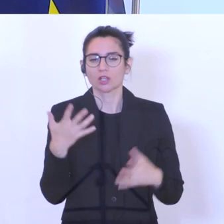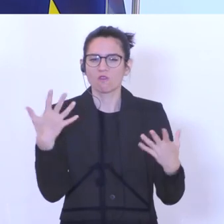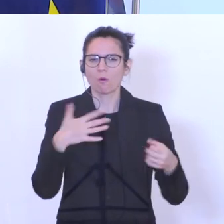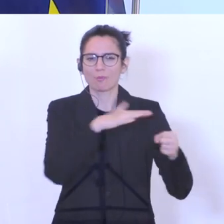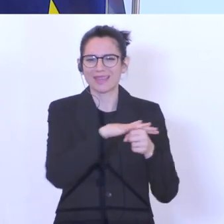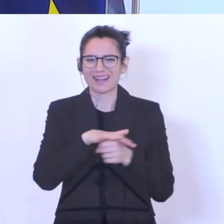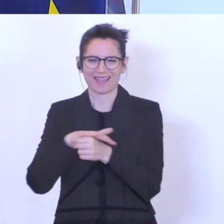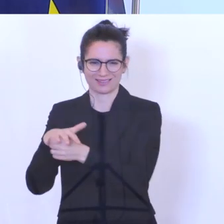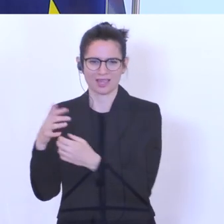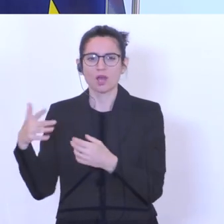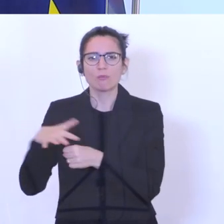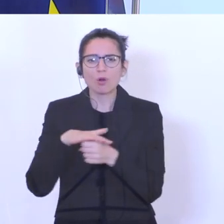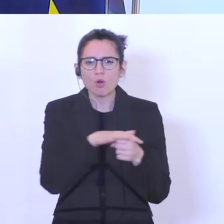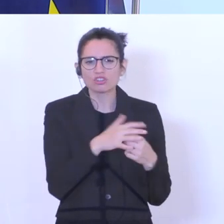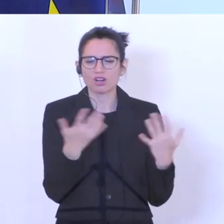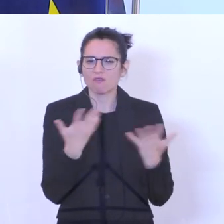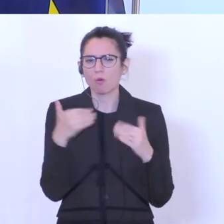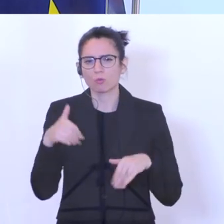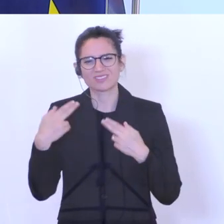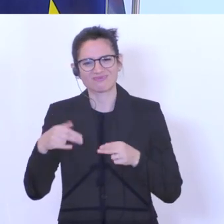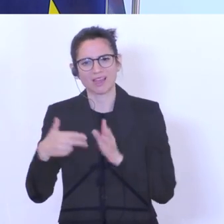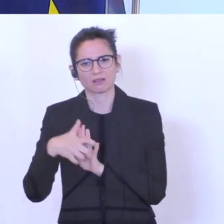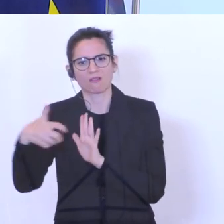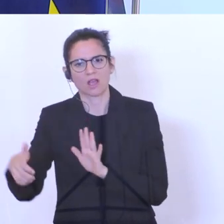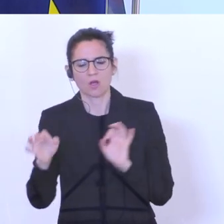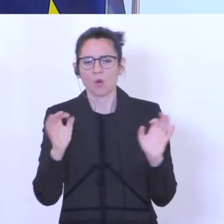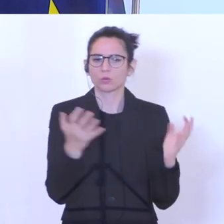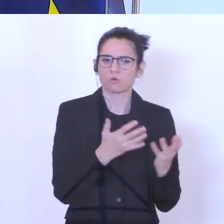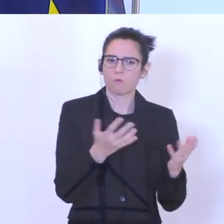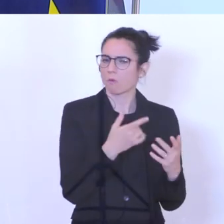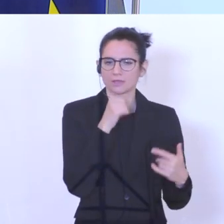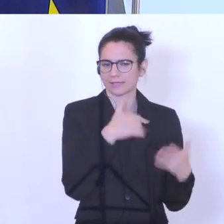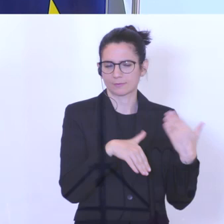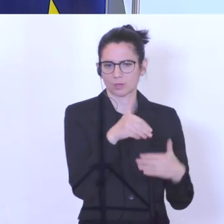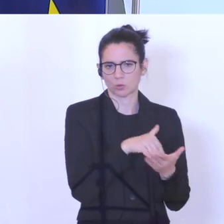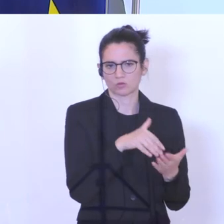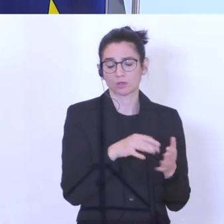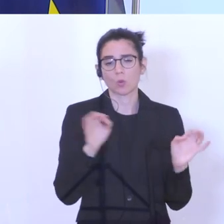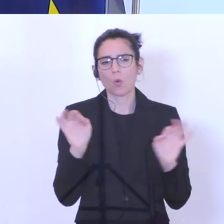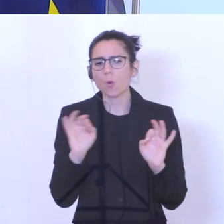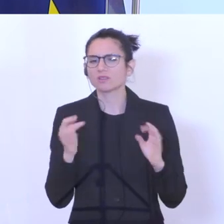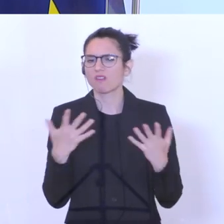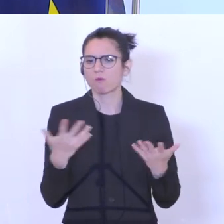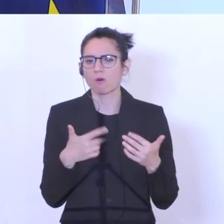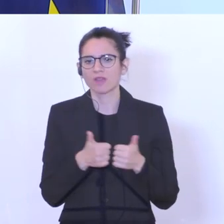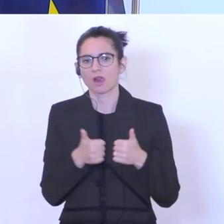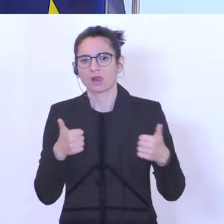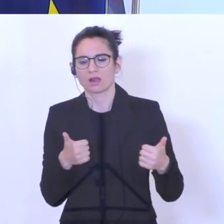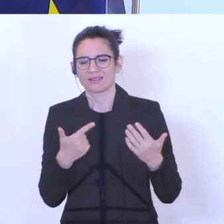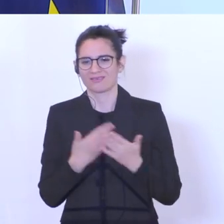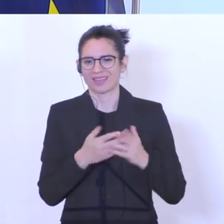notwendig, auch hier noch weiteres zur Verfügung zu stellen oder auch, wo sind vielleicht auch Verzögerungseffekte, wo eben die